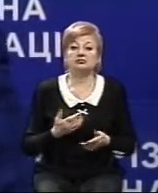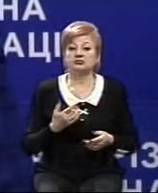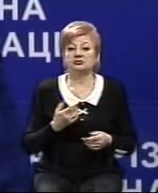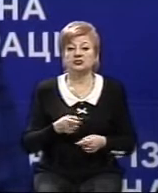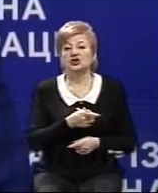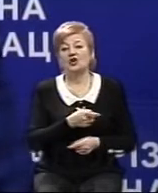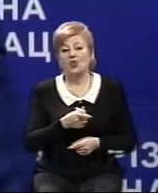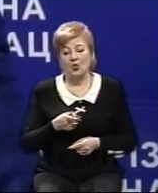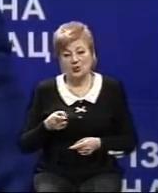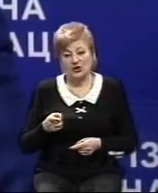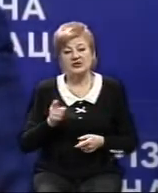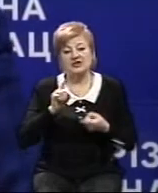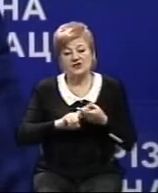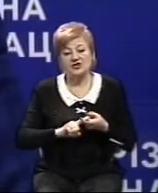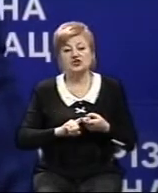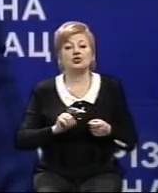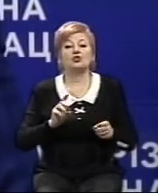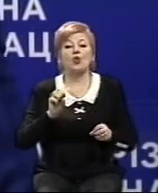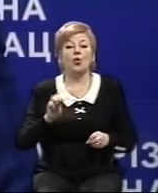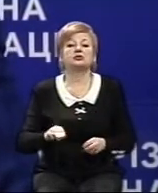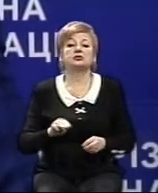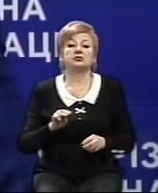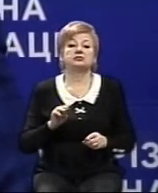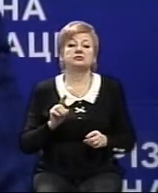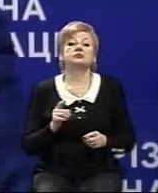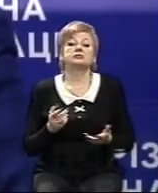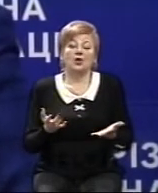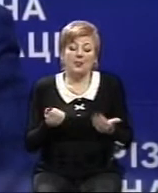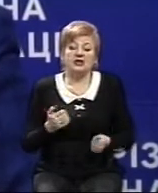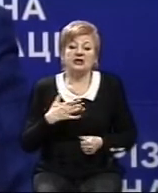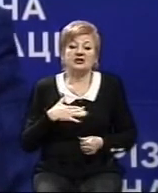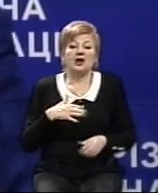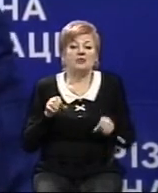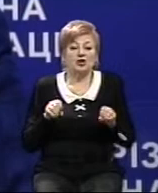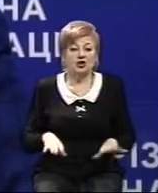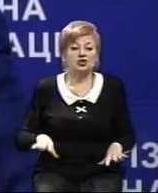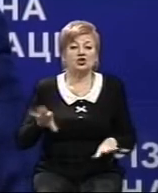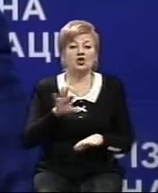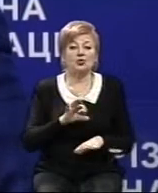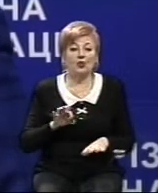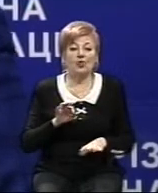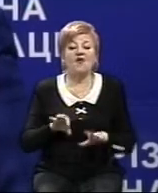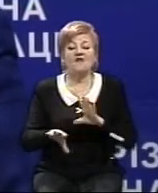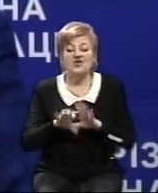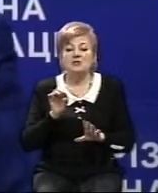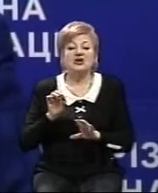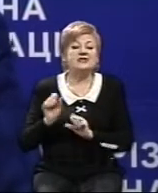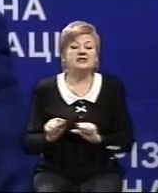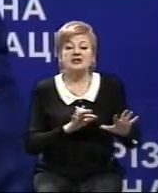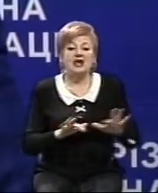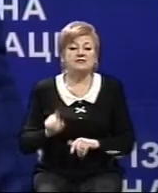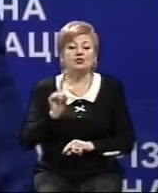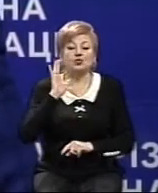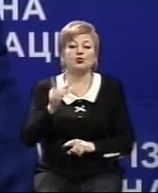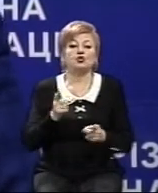процесів. В залежності від того, буде нам прийнято рішення про вибор інструментарію, який буде задіяний